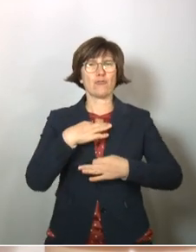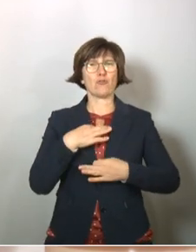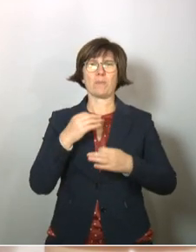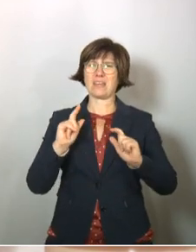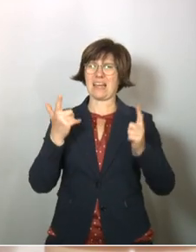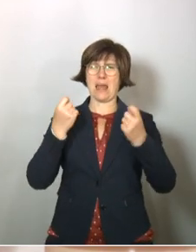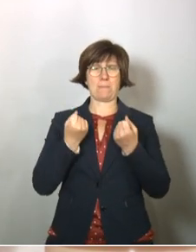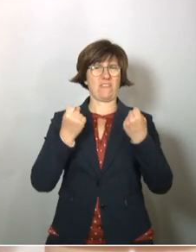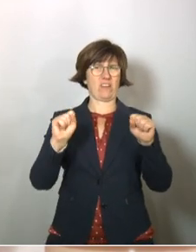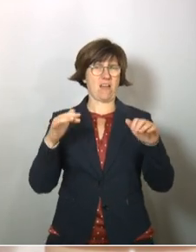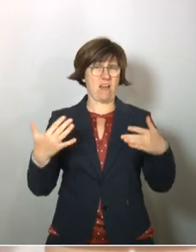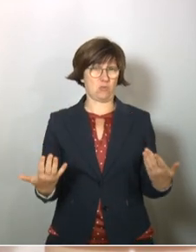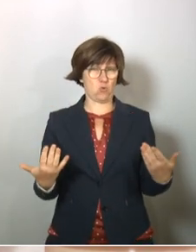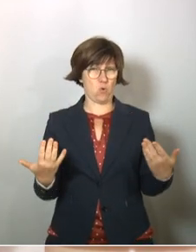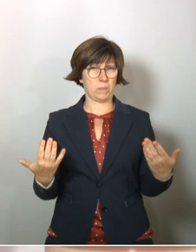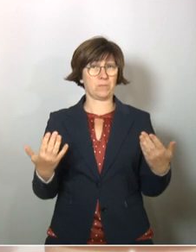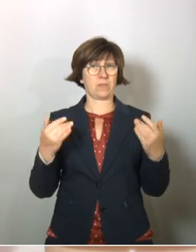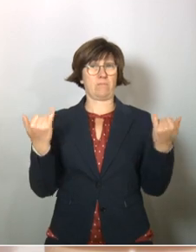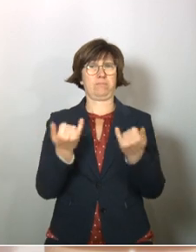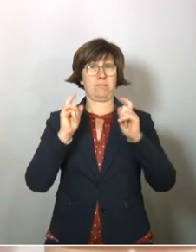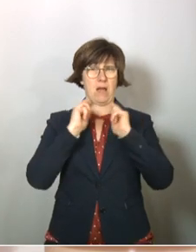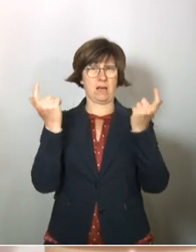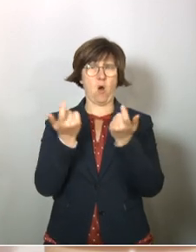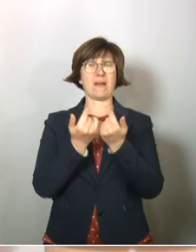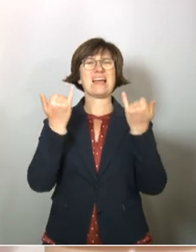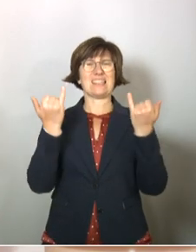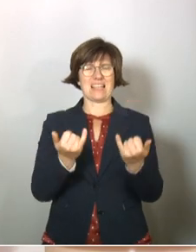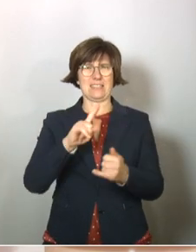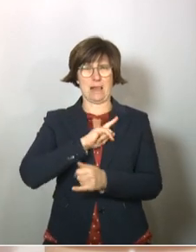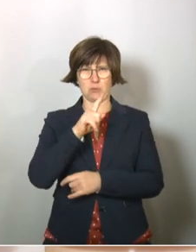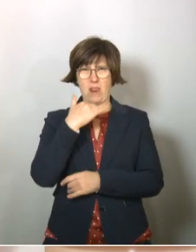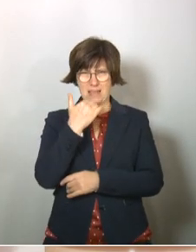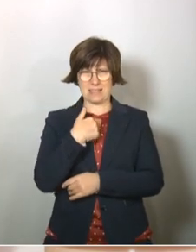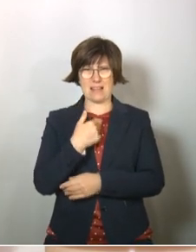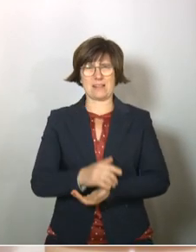gelebte Freiheit. Also ein wunderschöner Raum. Und jetzt soll ich reden.